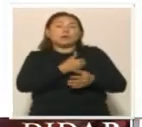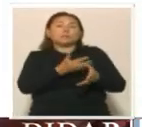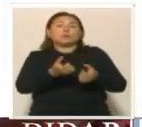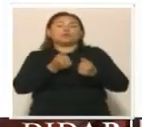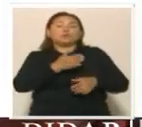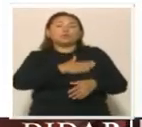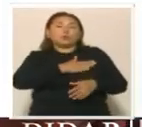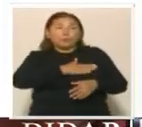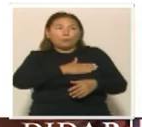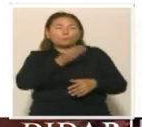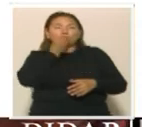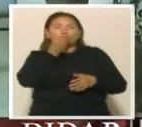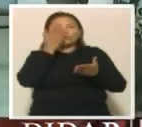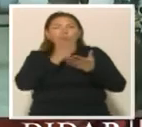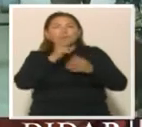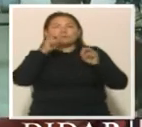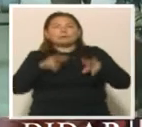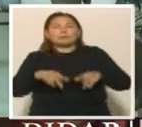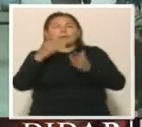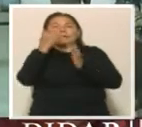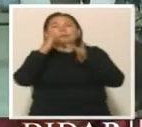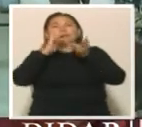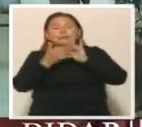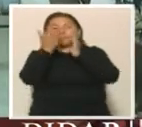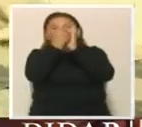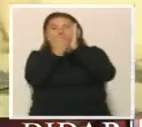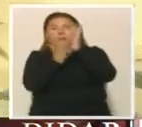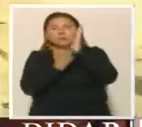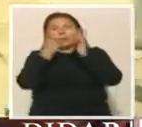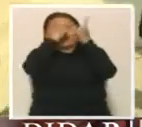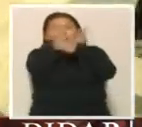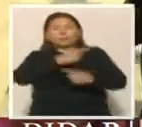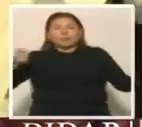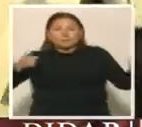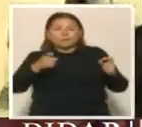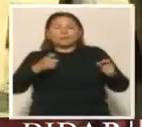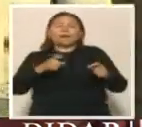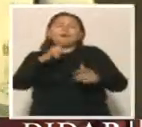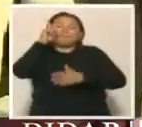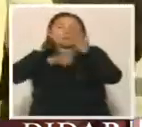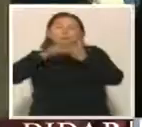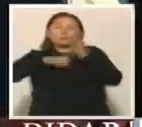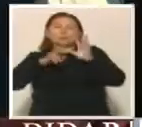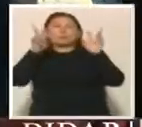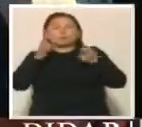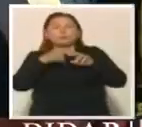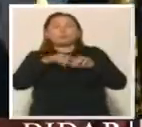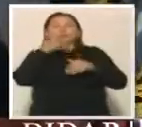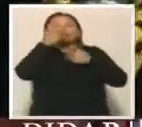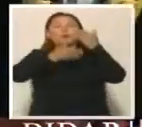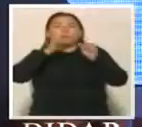духовную пищу, существуют специальные сайты с разрешенной законом информации на религиозные темы. Там можно задавать вопросы.